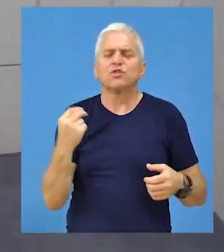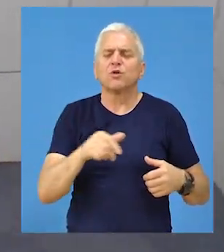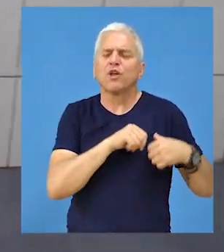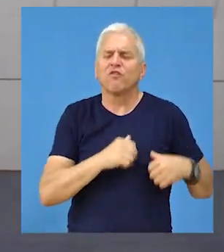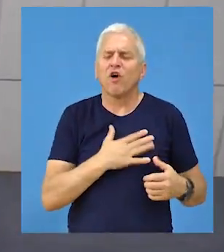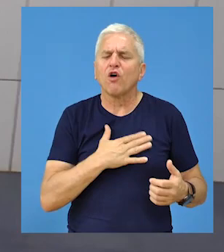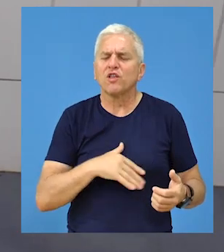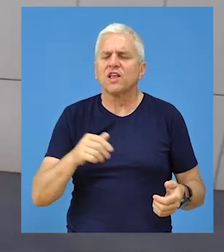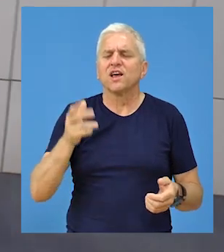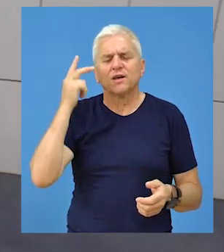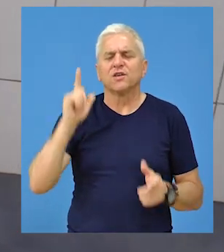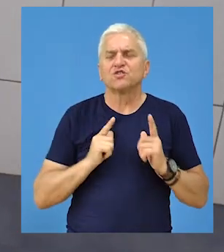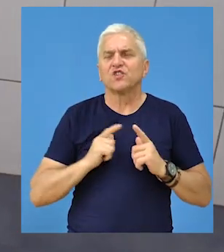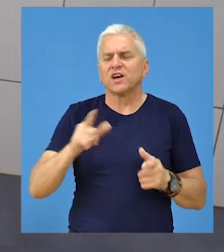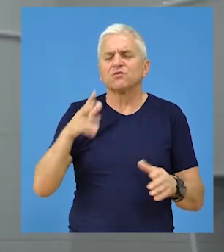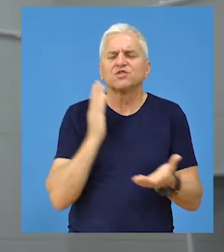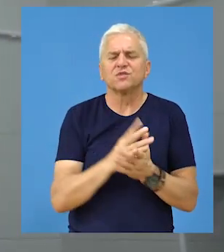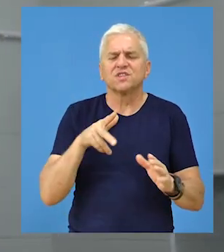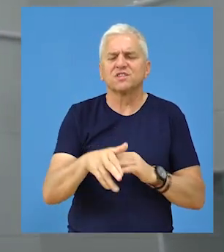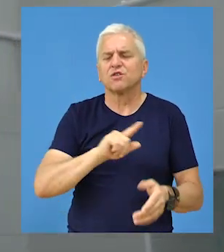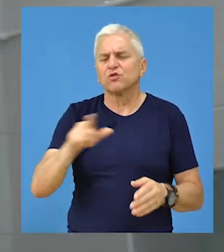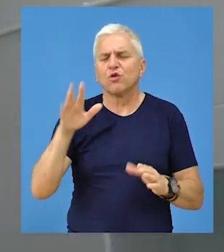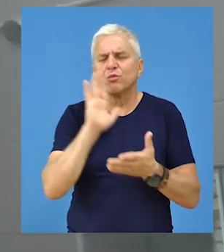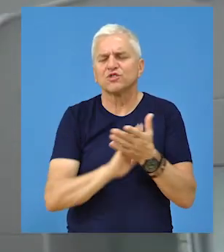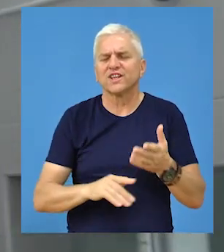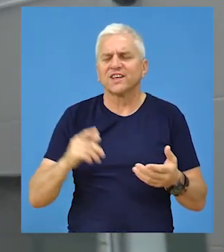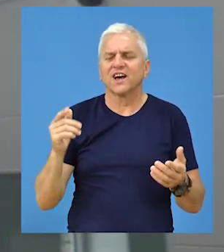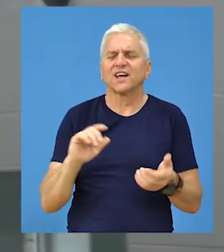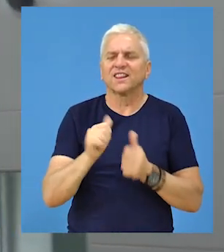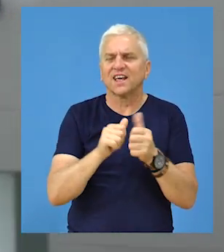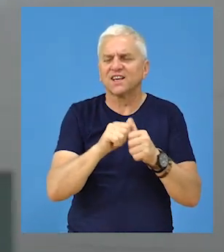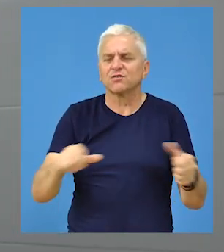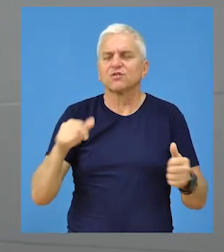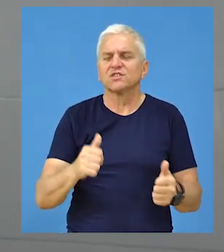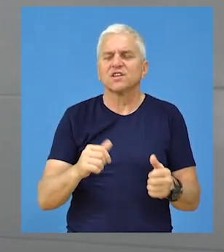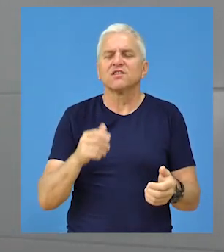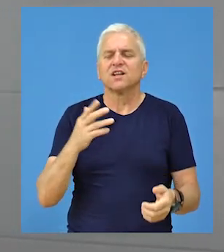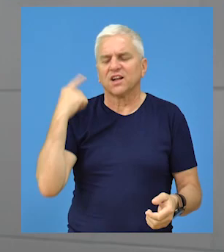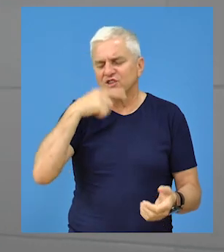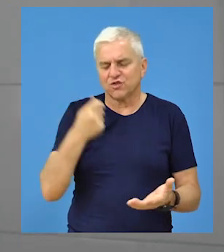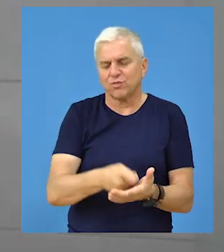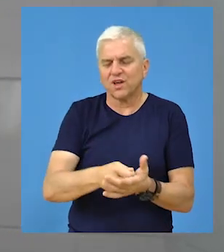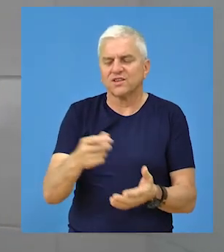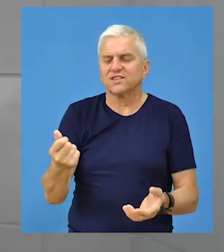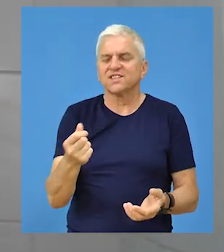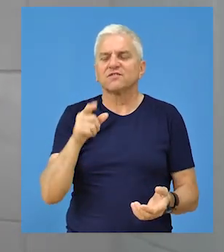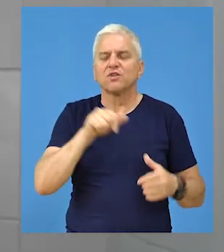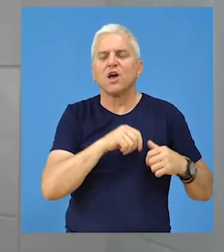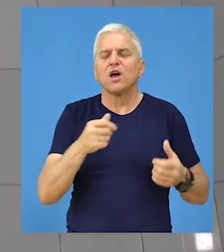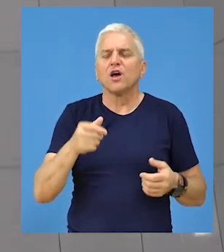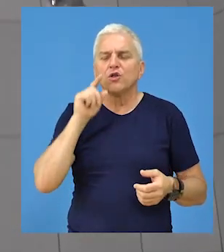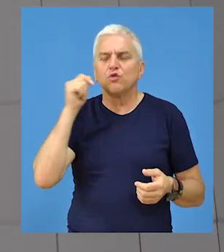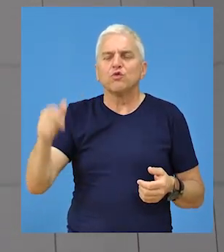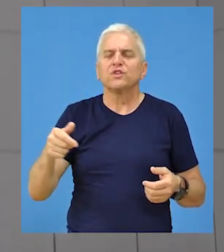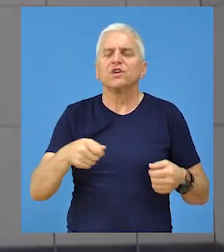dobre volje očekuje se da će građevinski i molarski poslovi biti završeni do početka sezone. Svi do sadašnji radovi izluđeni su u sobstvenoj